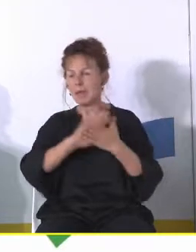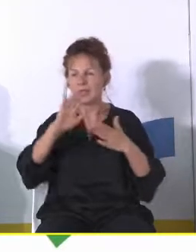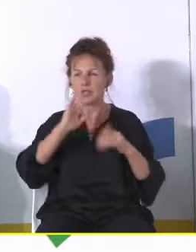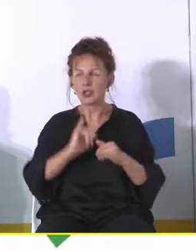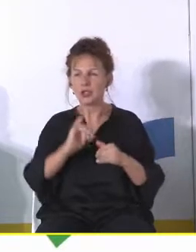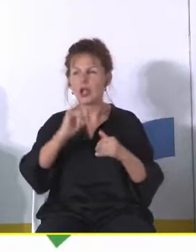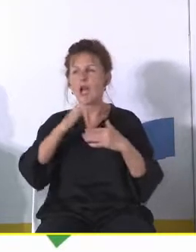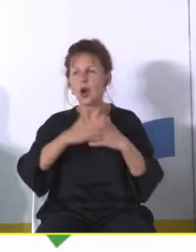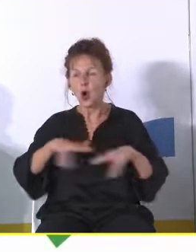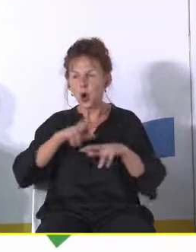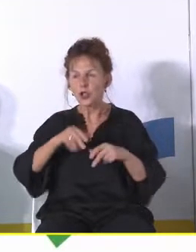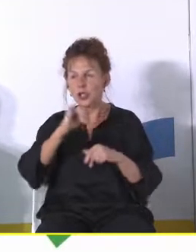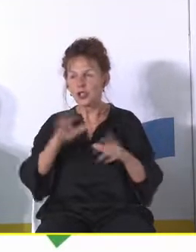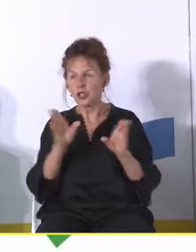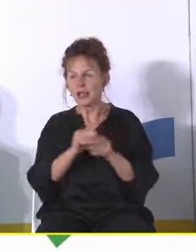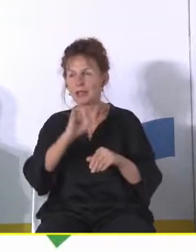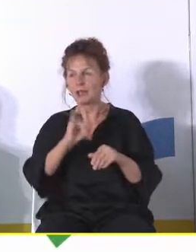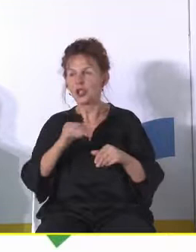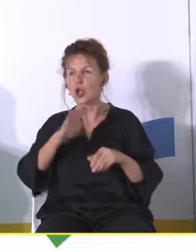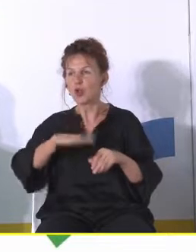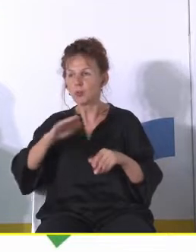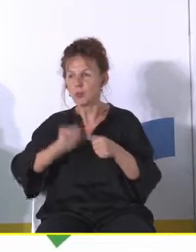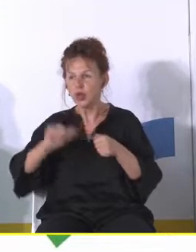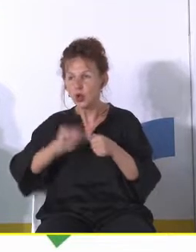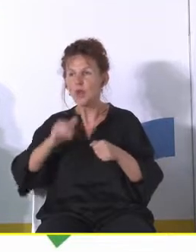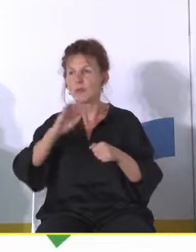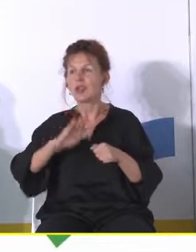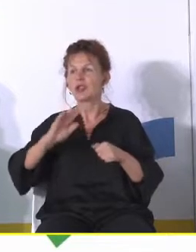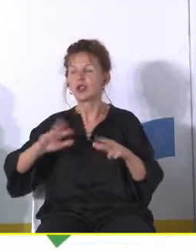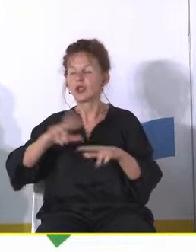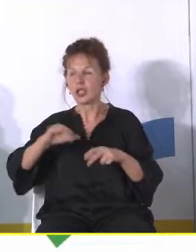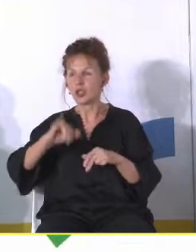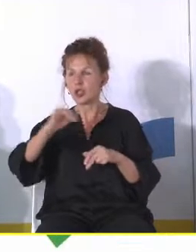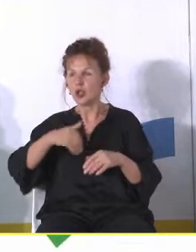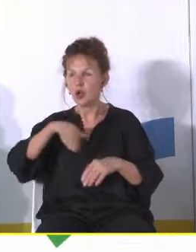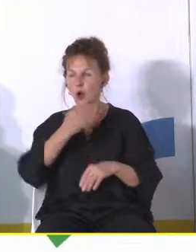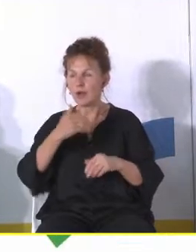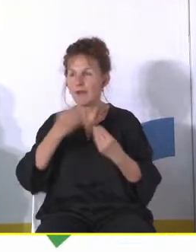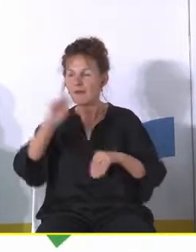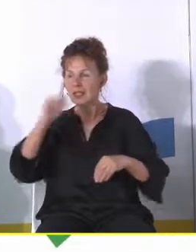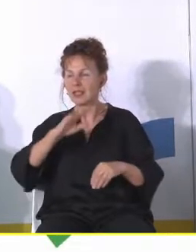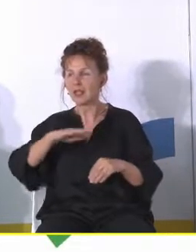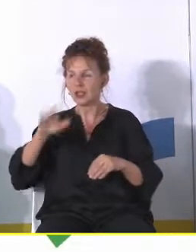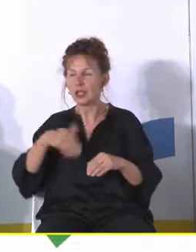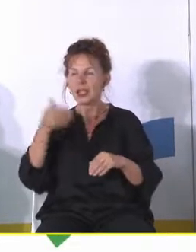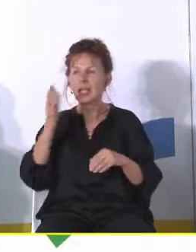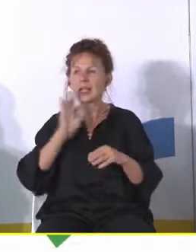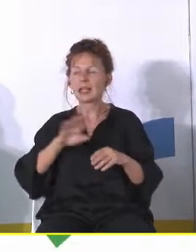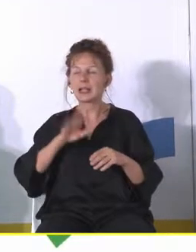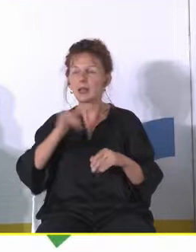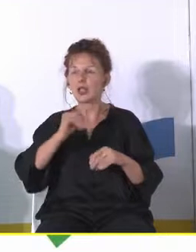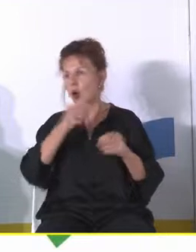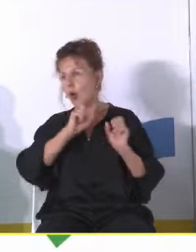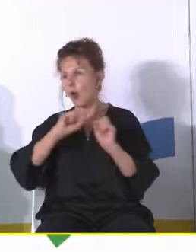rodzina wychowująca małe dzieci rodzina z dzieckiem w wieku przedszkolnym rodzina z dzieckiem w wieku szkolnym rodzina z dorastającymi dziećmi rodzina z dziećmi opuszczającymi